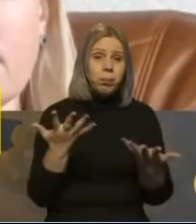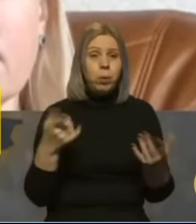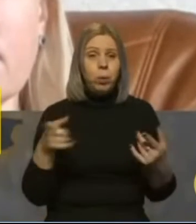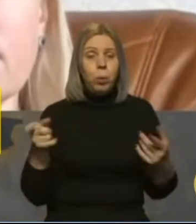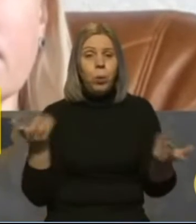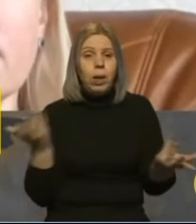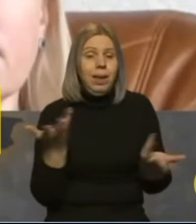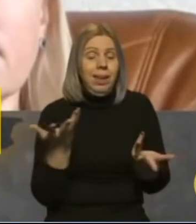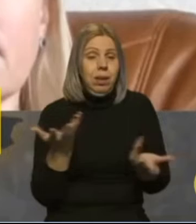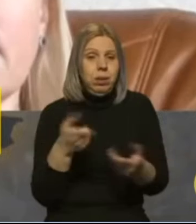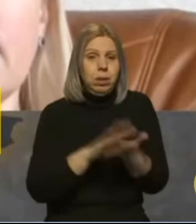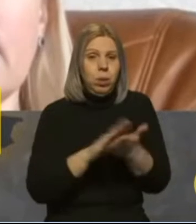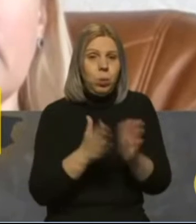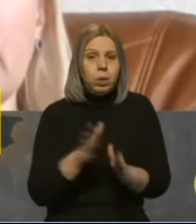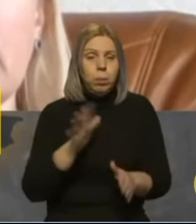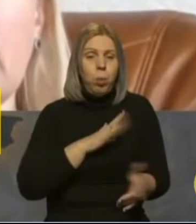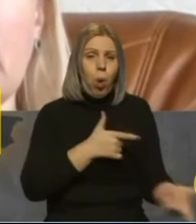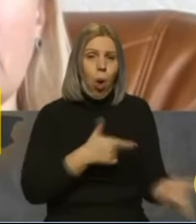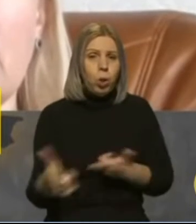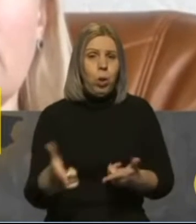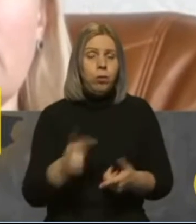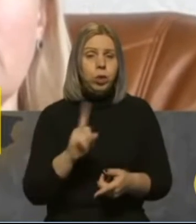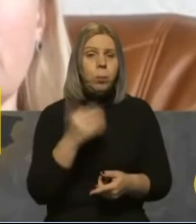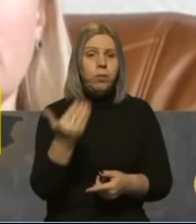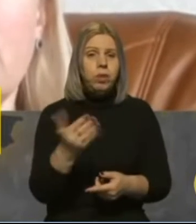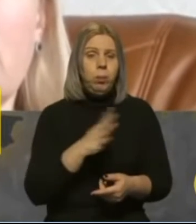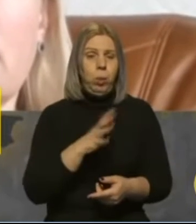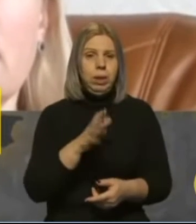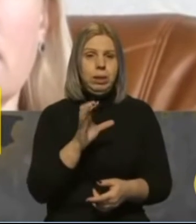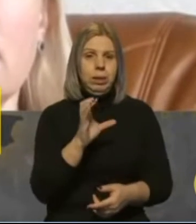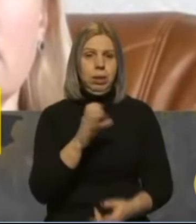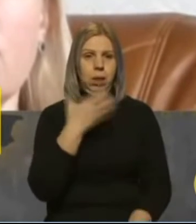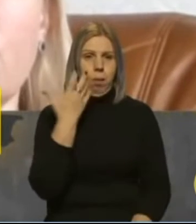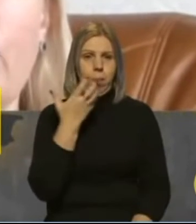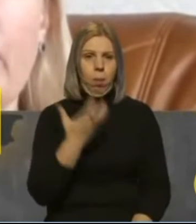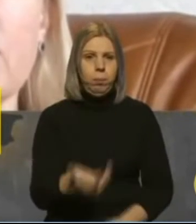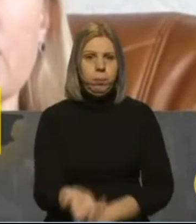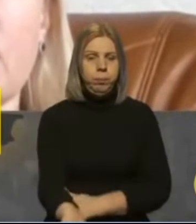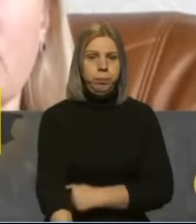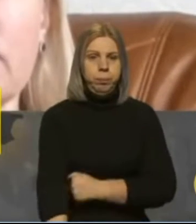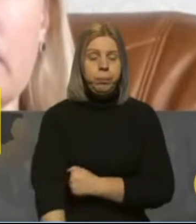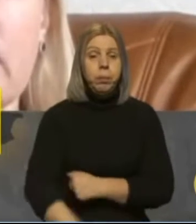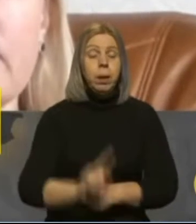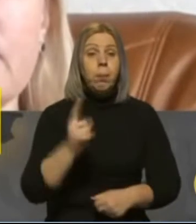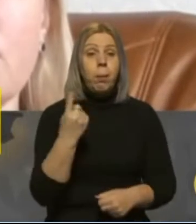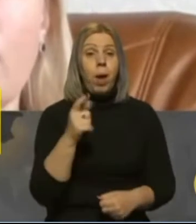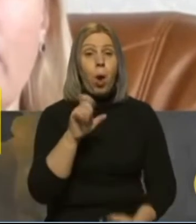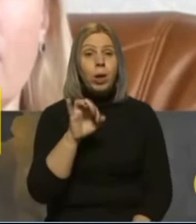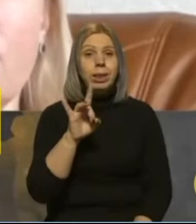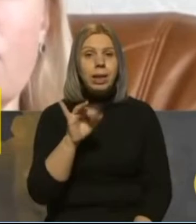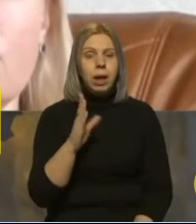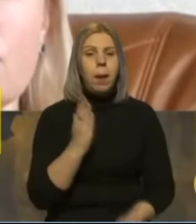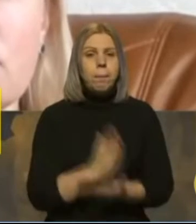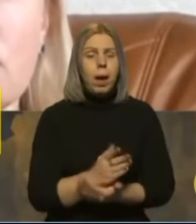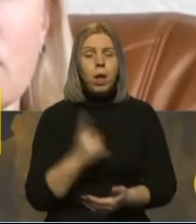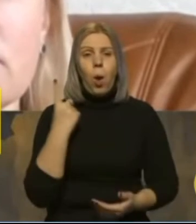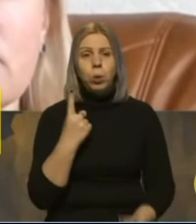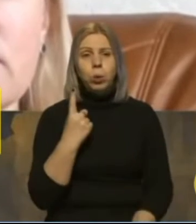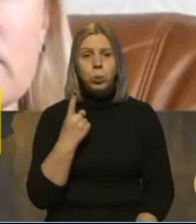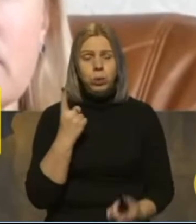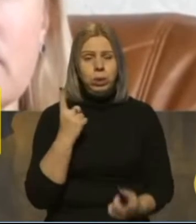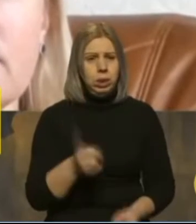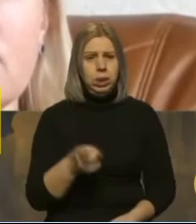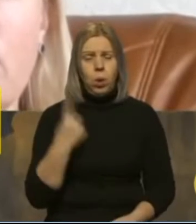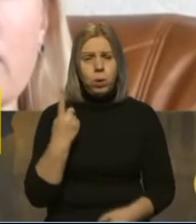якихось ситуацій були готові, аби вони були з теплом. По-перше, Охтирка дійсно має одну з